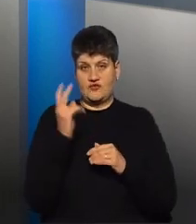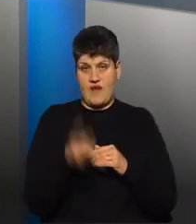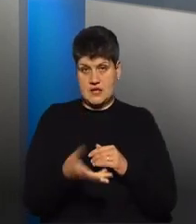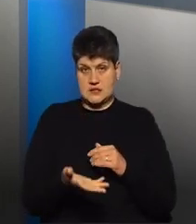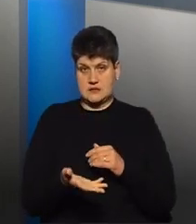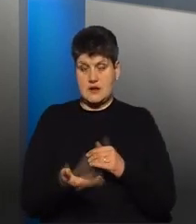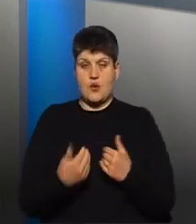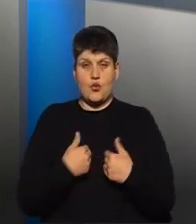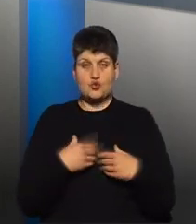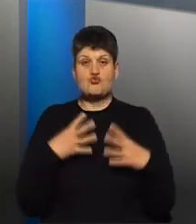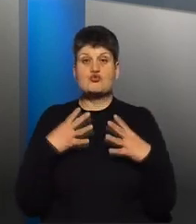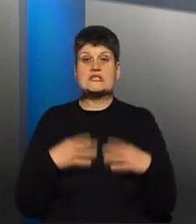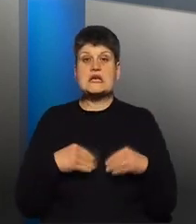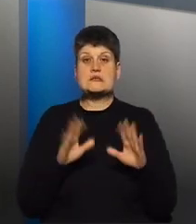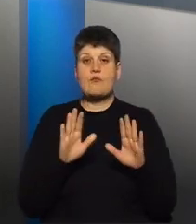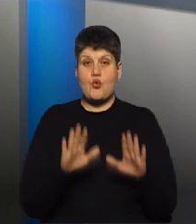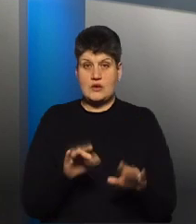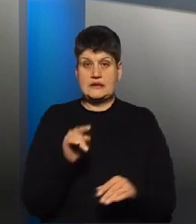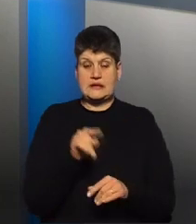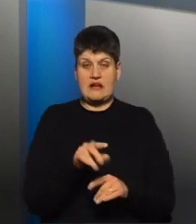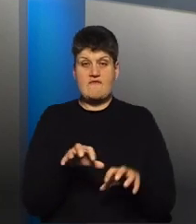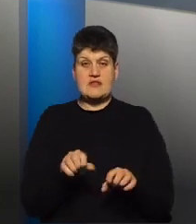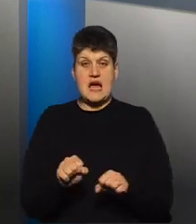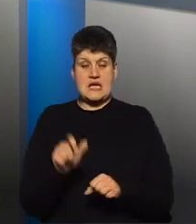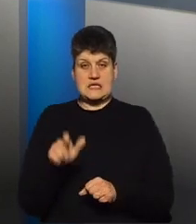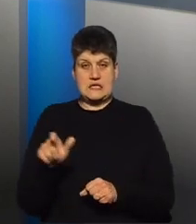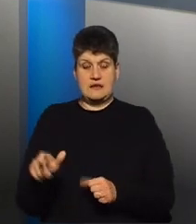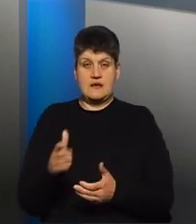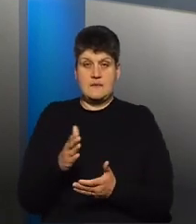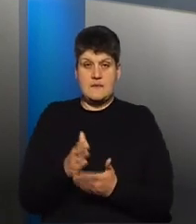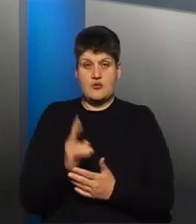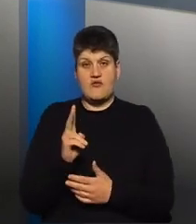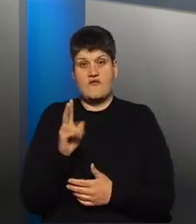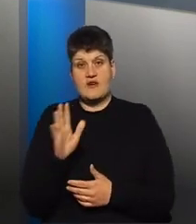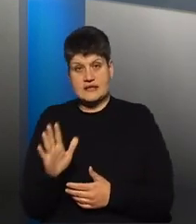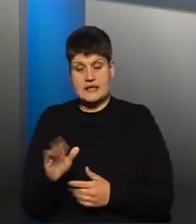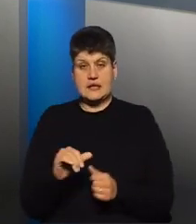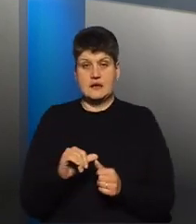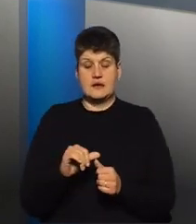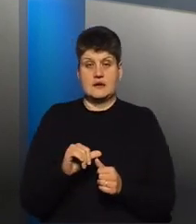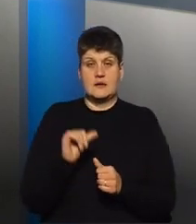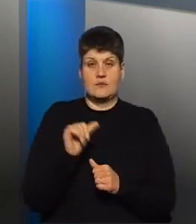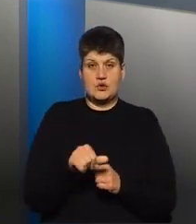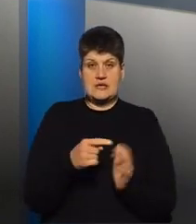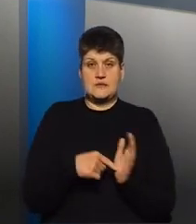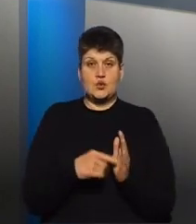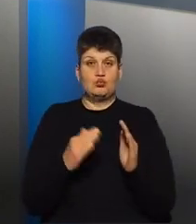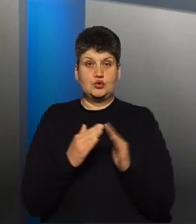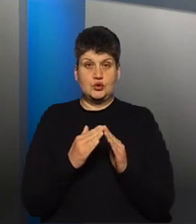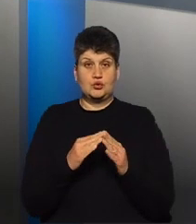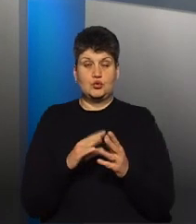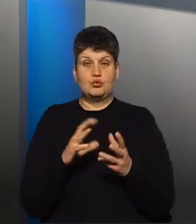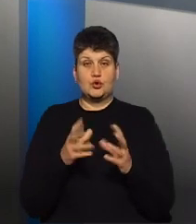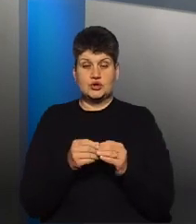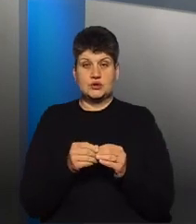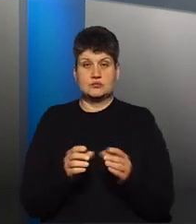заспокоїти тих власників, які мають у власності квартиру і за містом будинок. То тут площа сумується 60 плюс